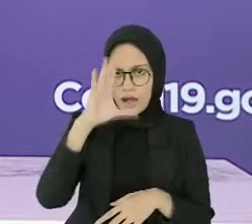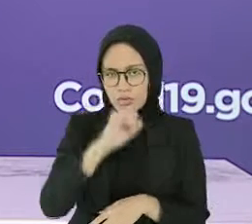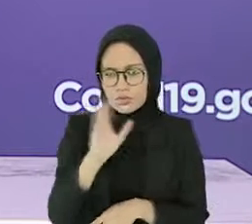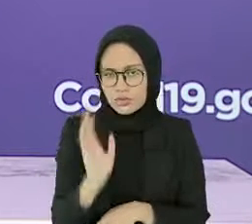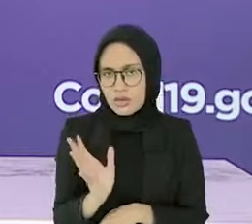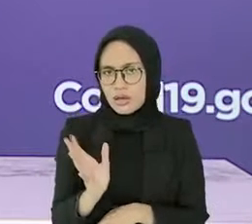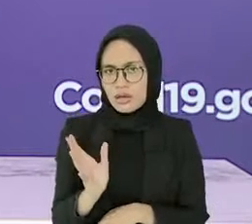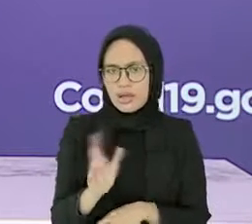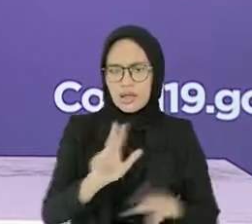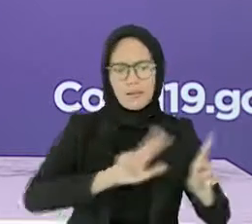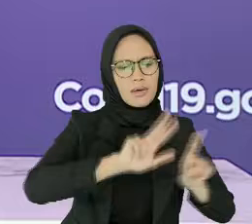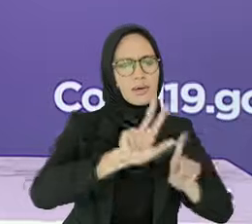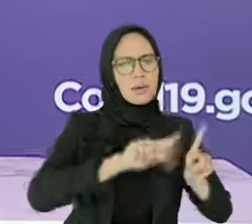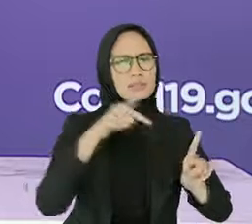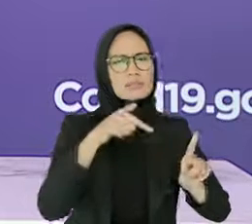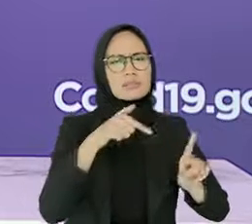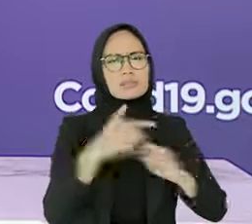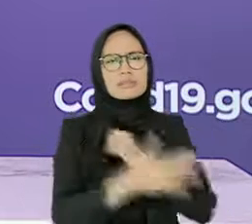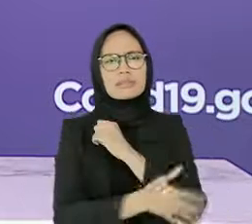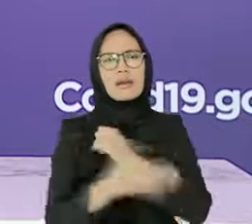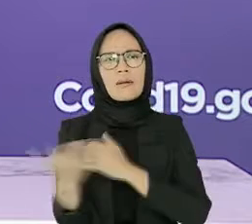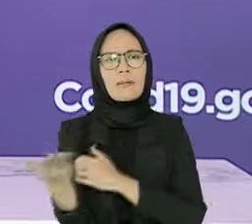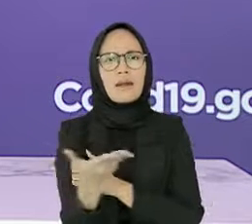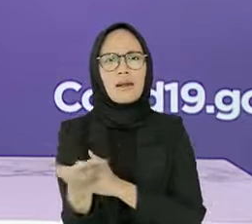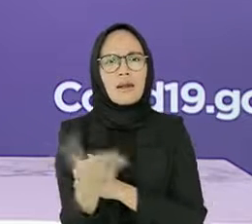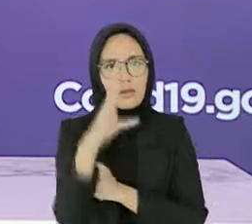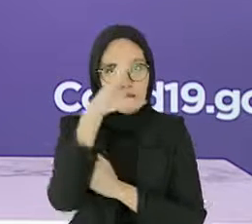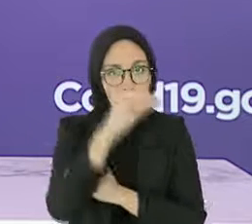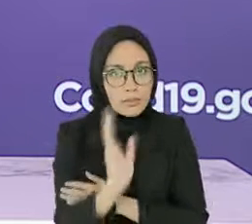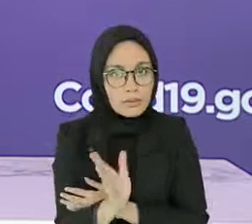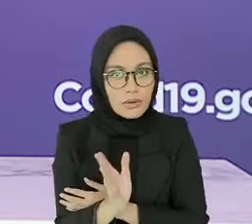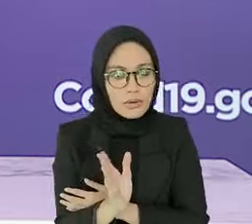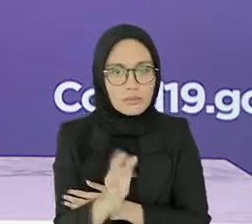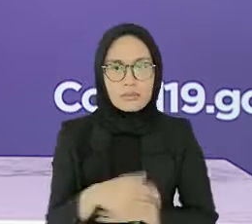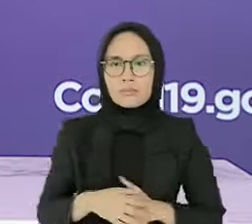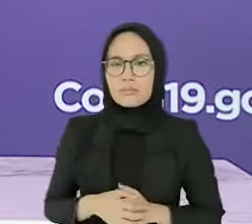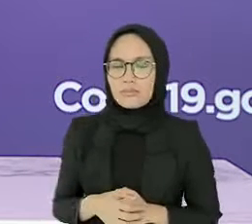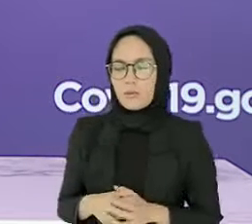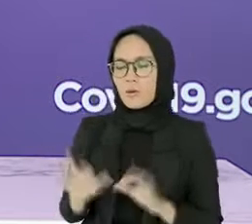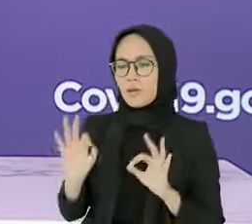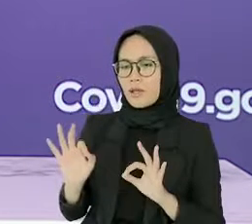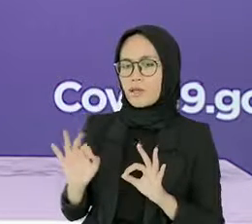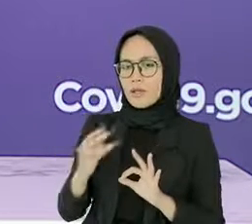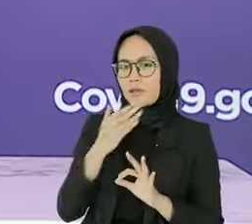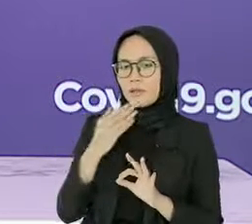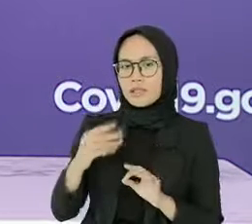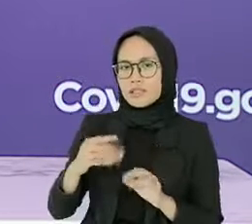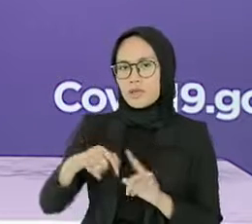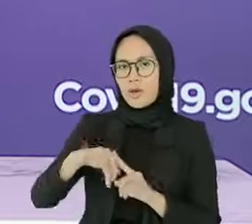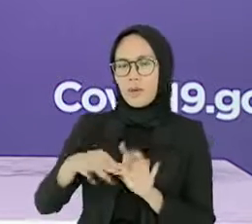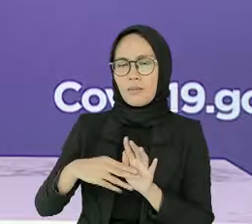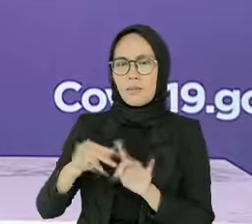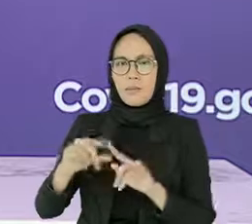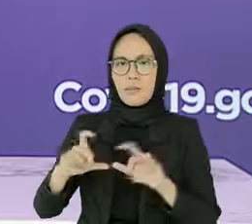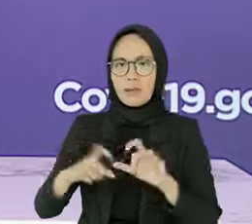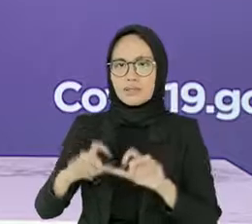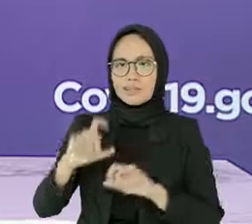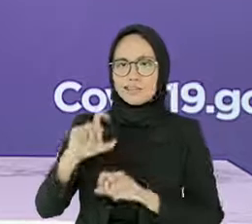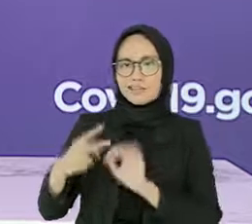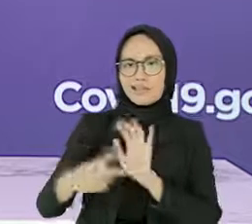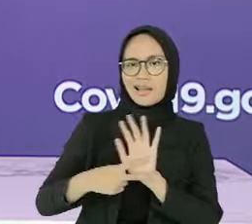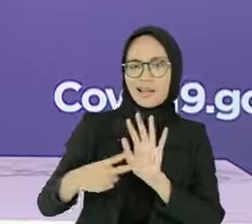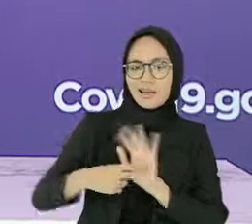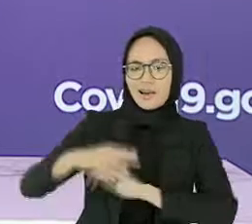18 negara tersebut? Baik, terima kasih. Kompas.com, CNN, Detik.com, dan